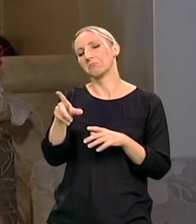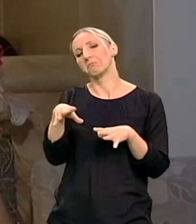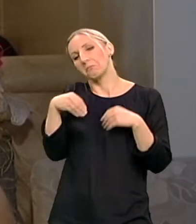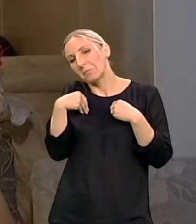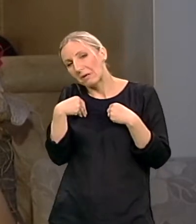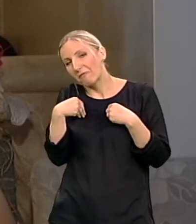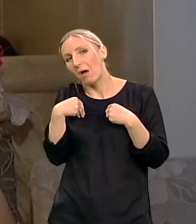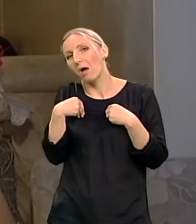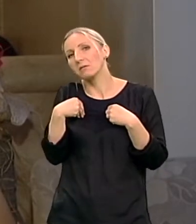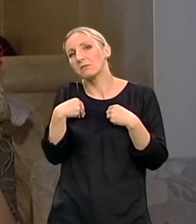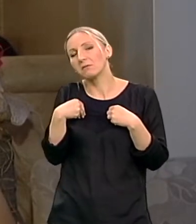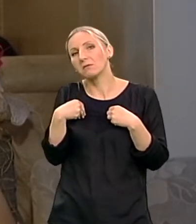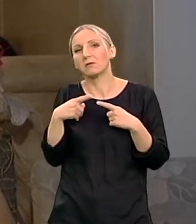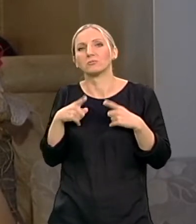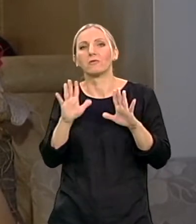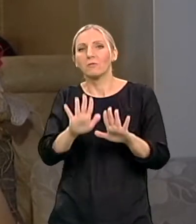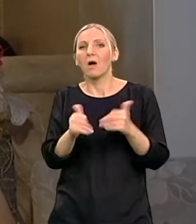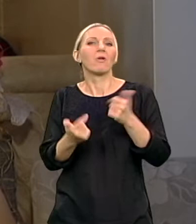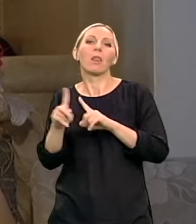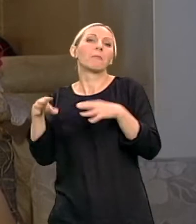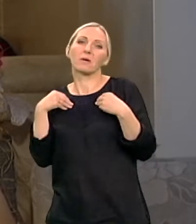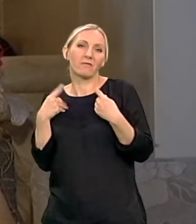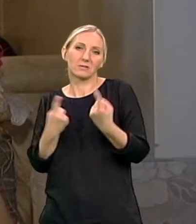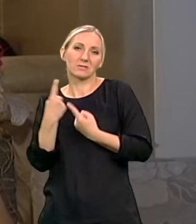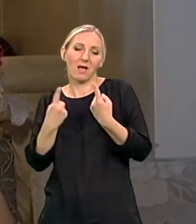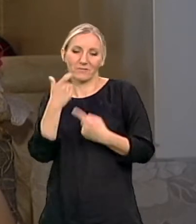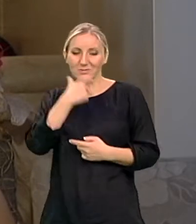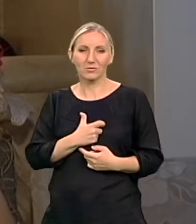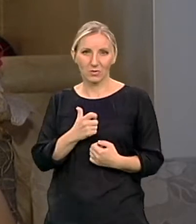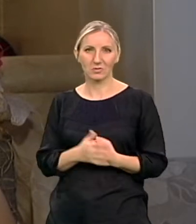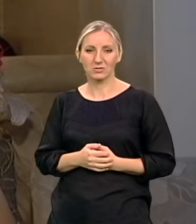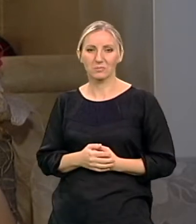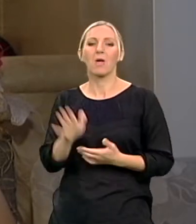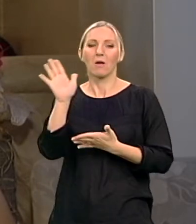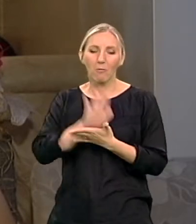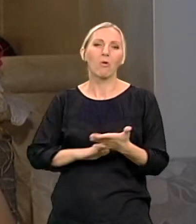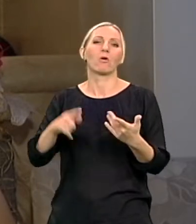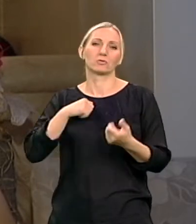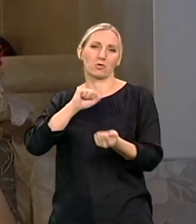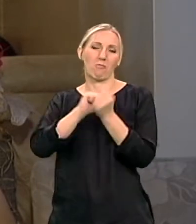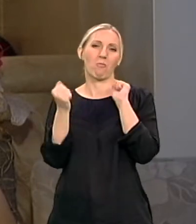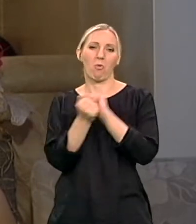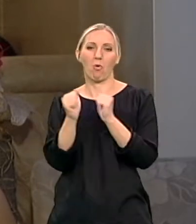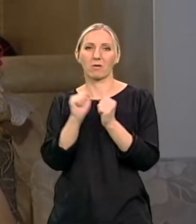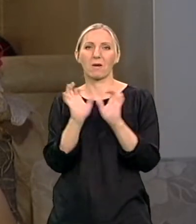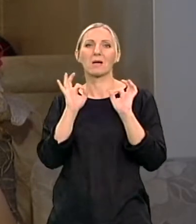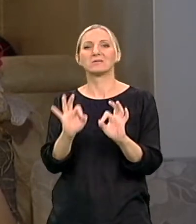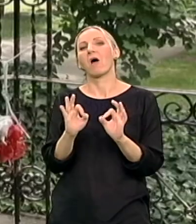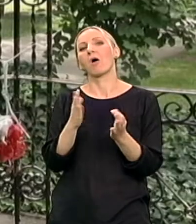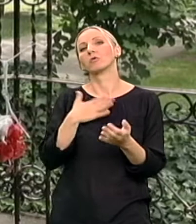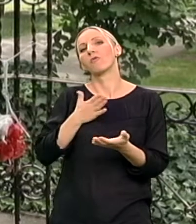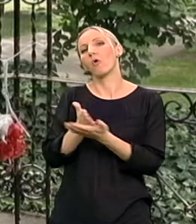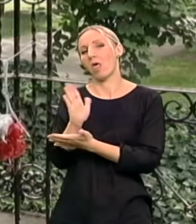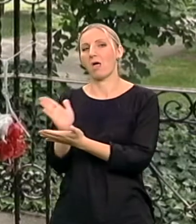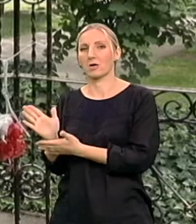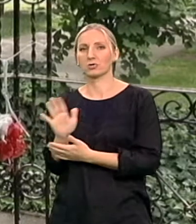ne prihvata. Zavisu od vas naravno. I krećete s tim da se borite. Svako na neki svoj način, ona svoj, ona svoj.